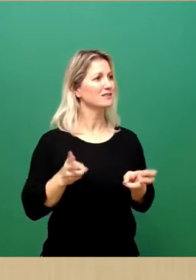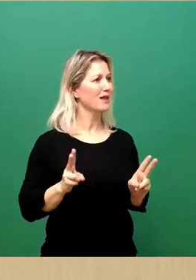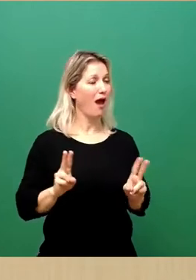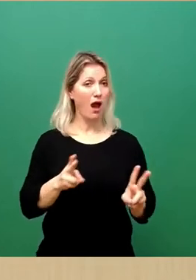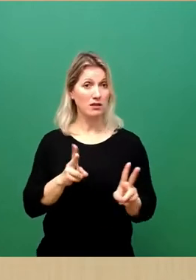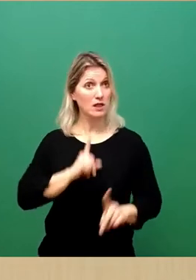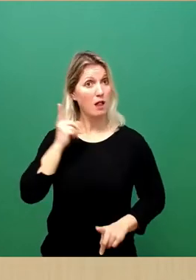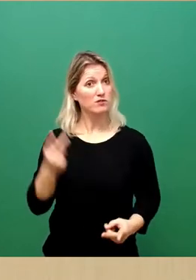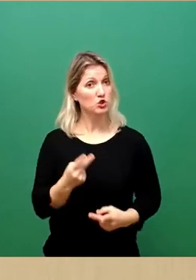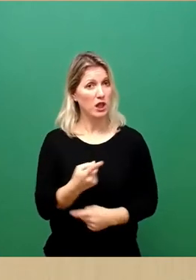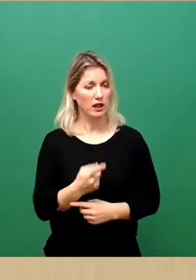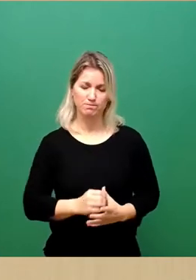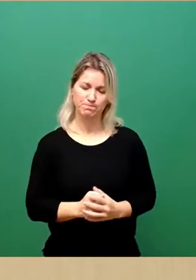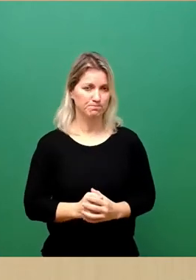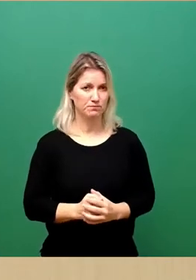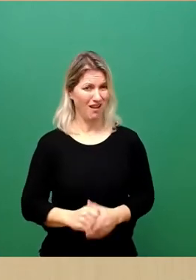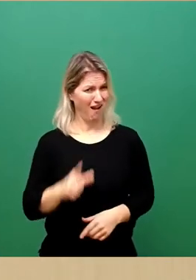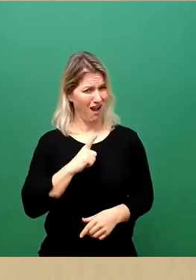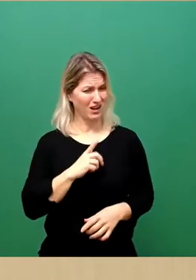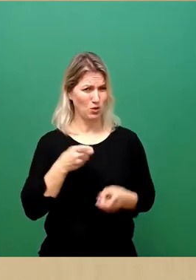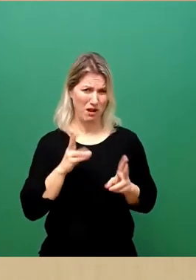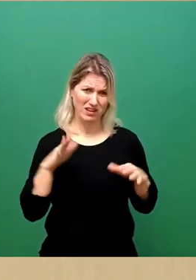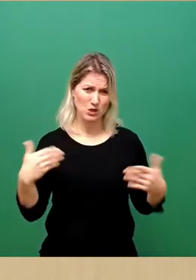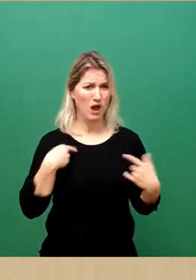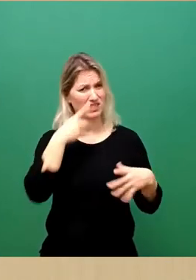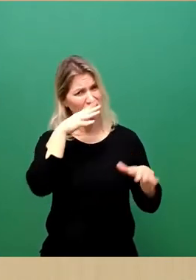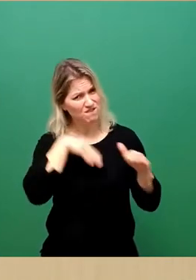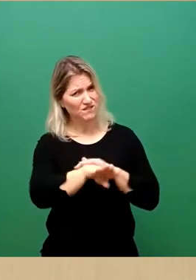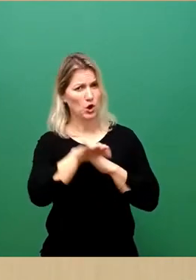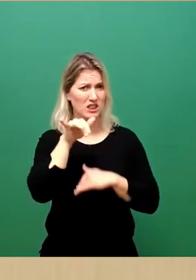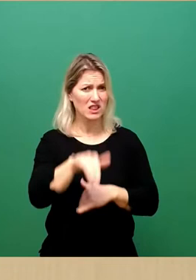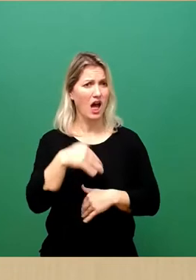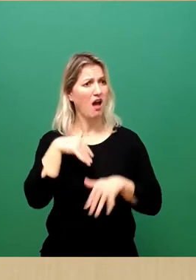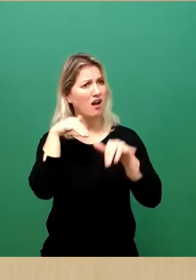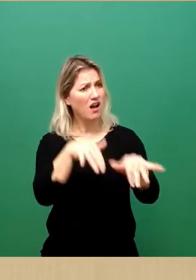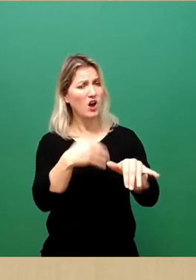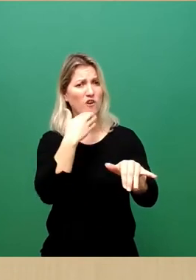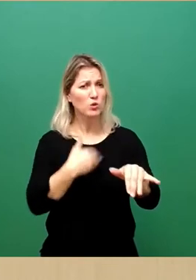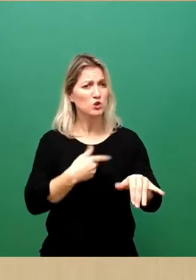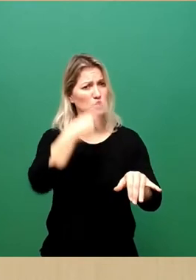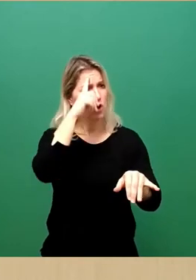sollten doch alle Menschen auf der Flucht die Möglichkeit zu sicherer Ankunft in Deutschland oder anderen EU-Ländern haben.